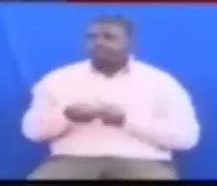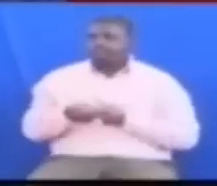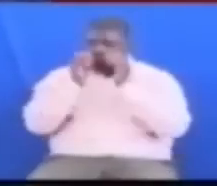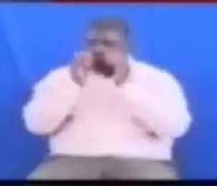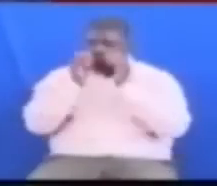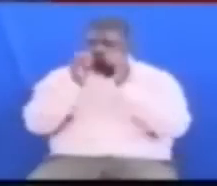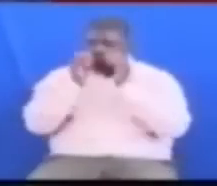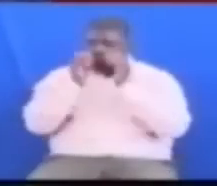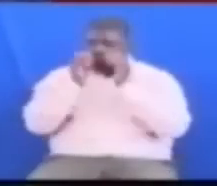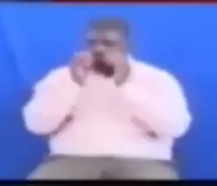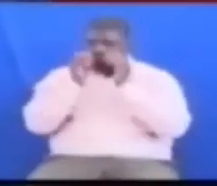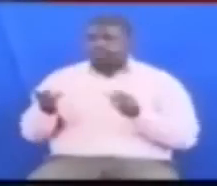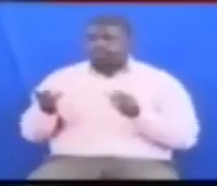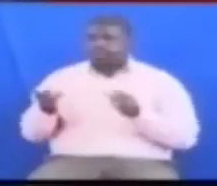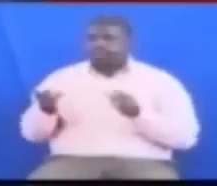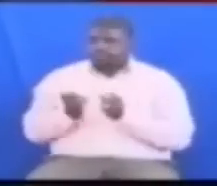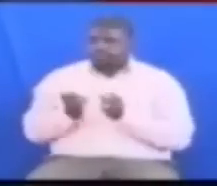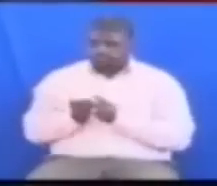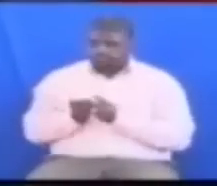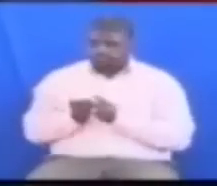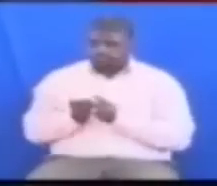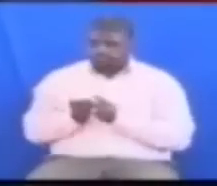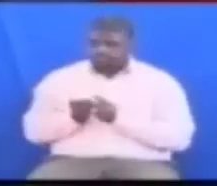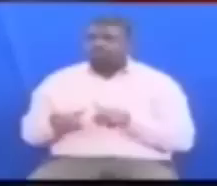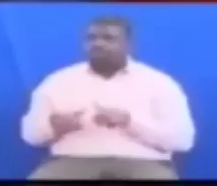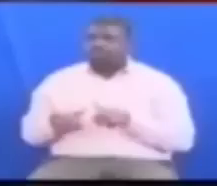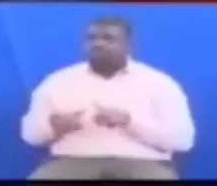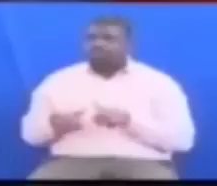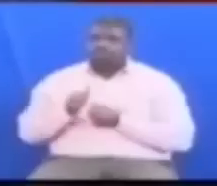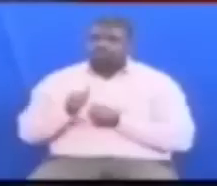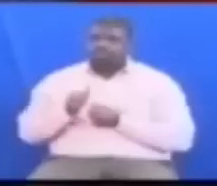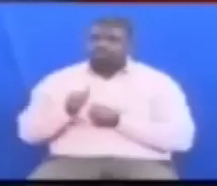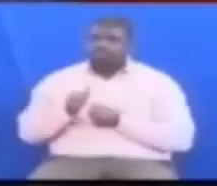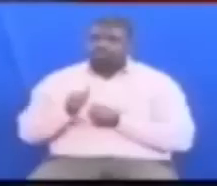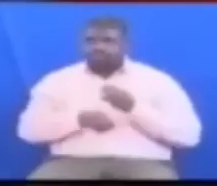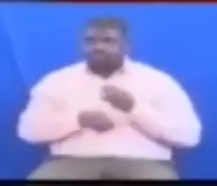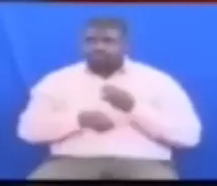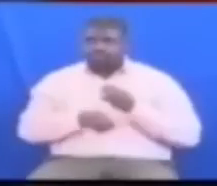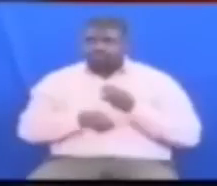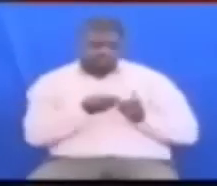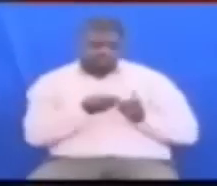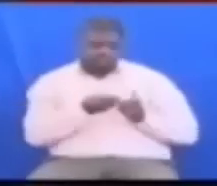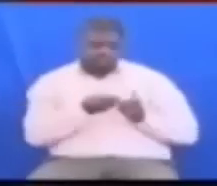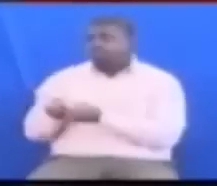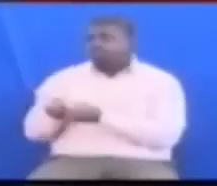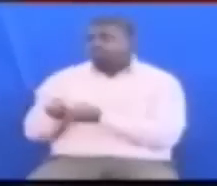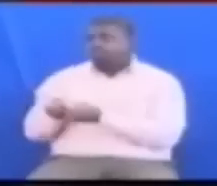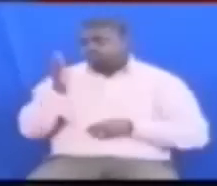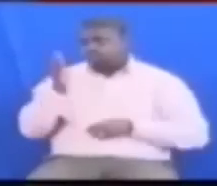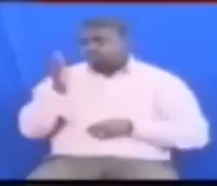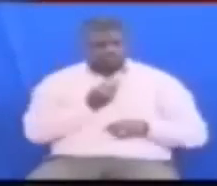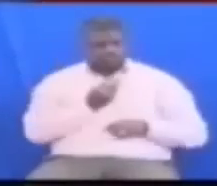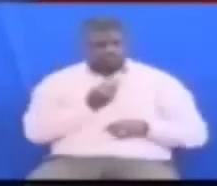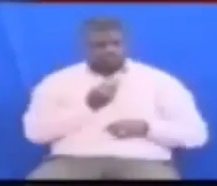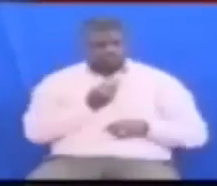kiti, sambamba na shukulani hizo Bado kuna makandokando mengi katika zile feather Ambazo zimeletwa bilioni shilinamoja